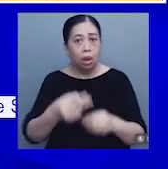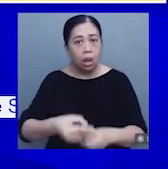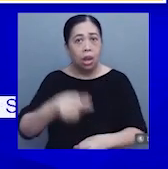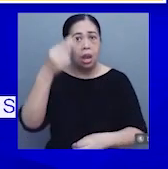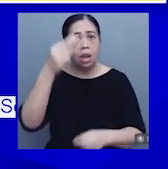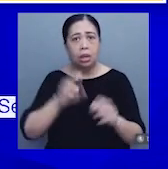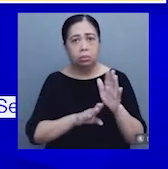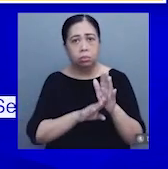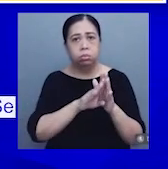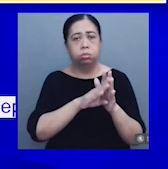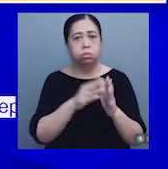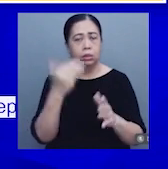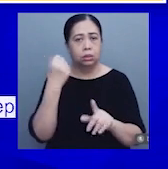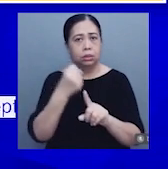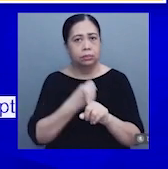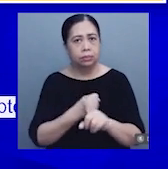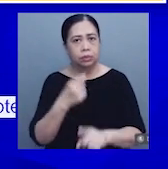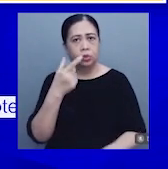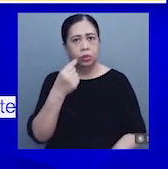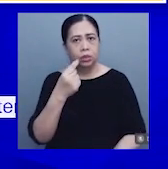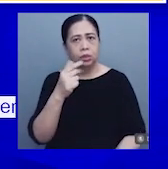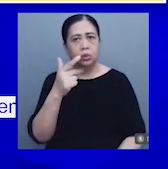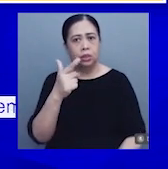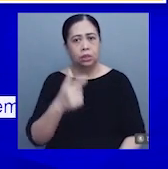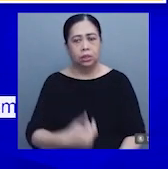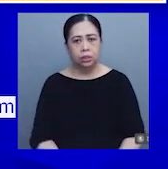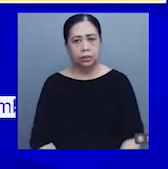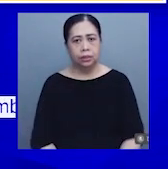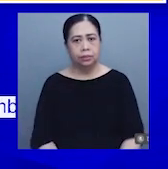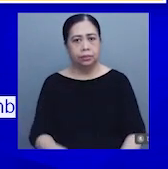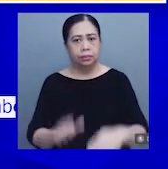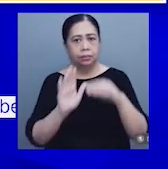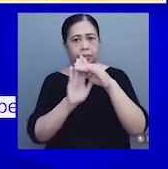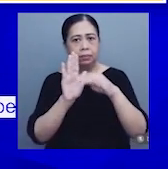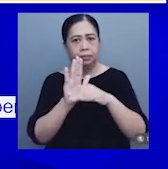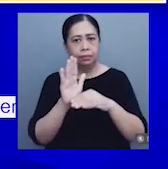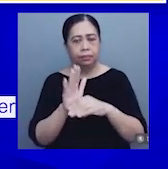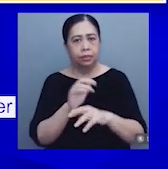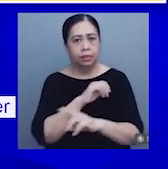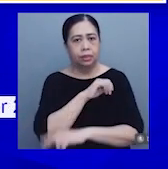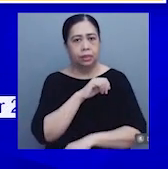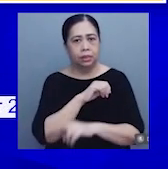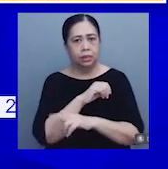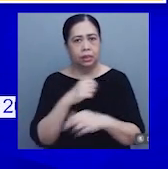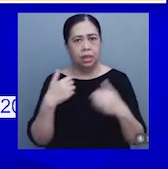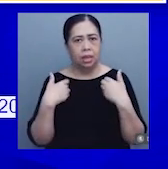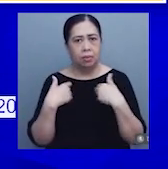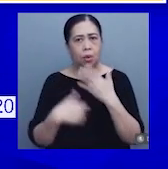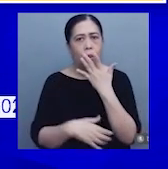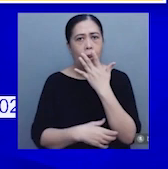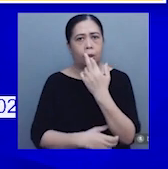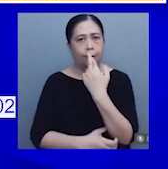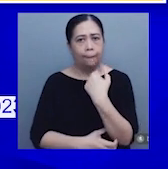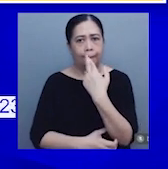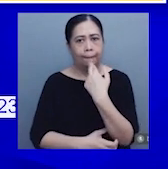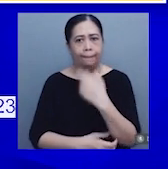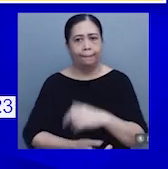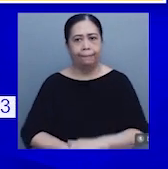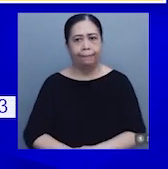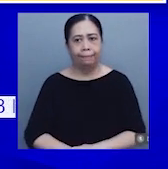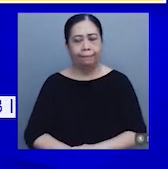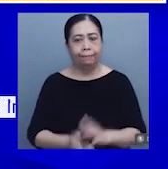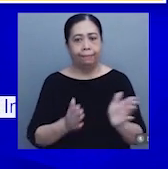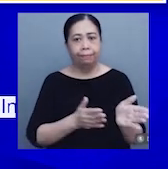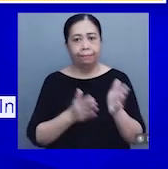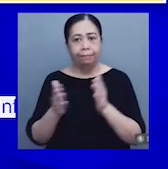inflation itong September 2023. Ito ay ang mga riyon na may kulay pula. Samantala,